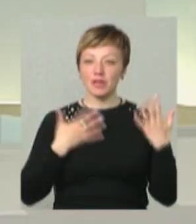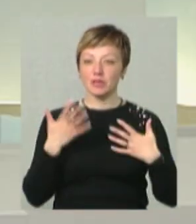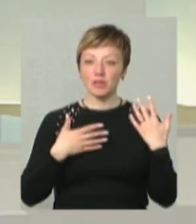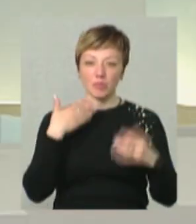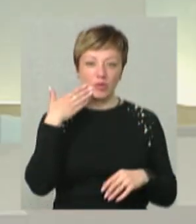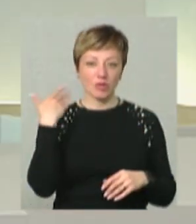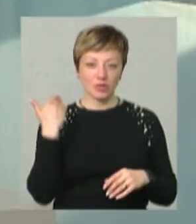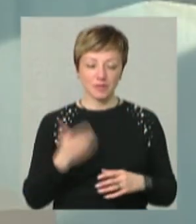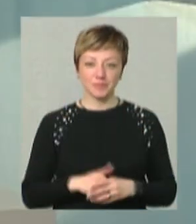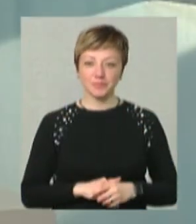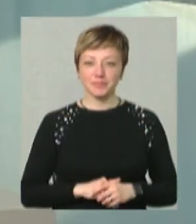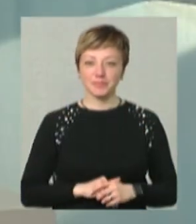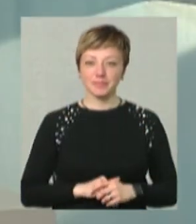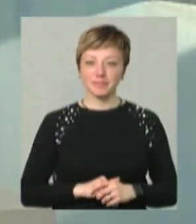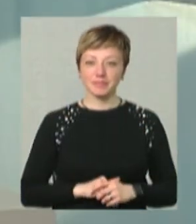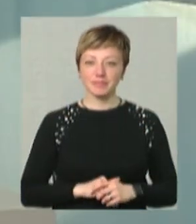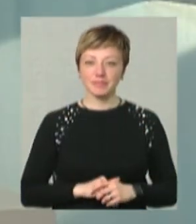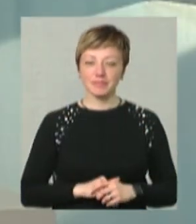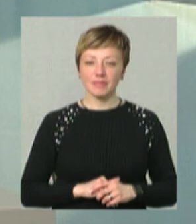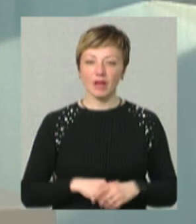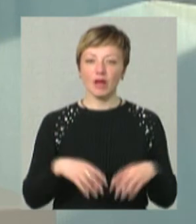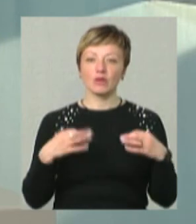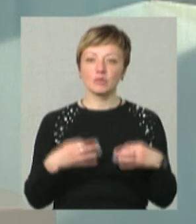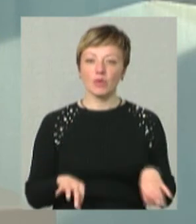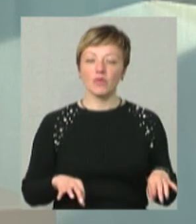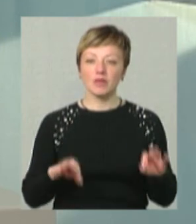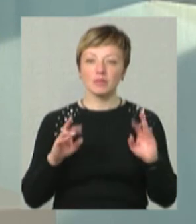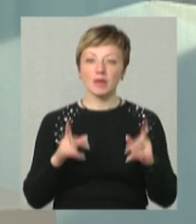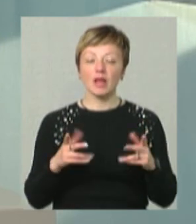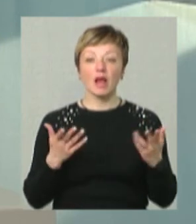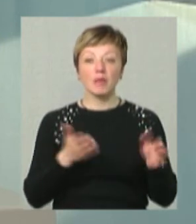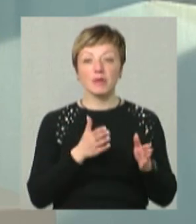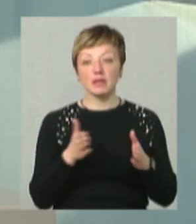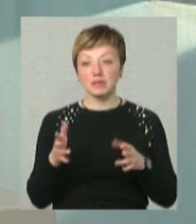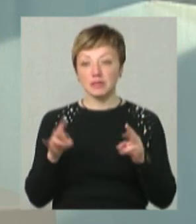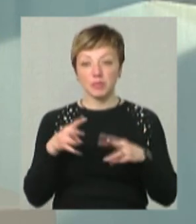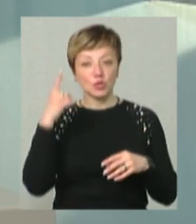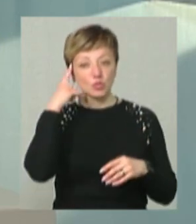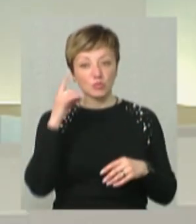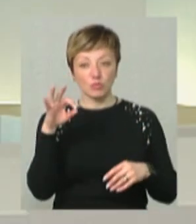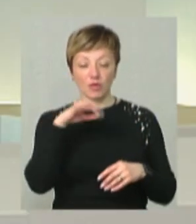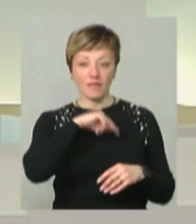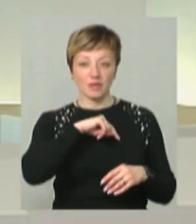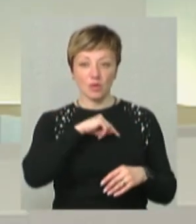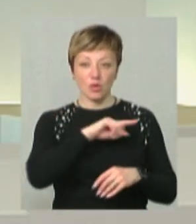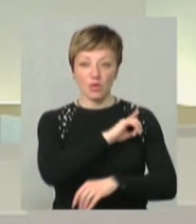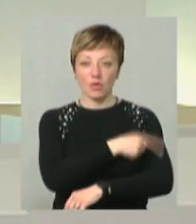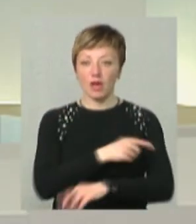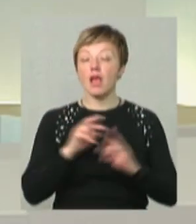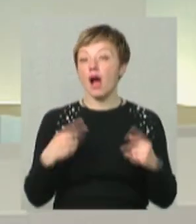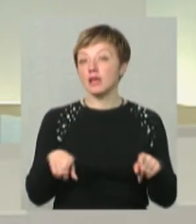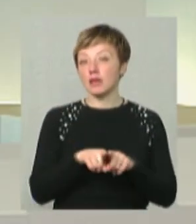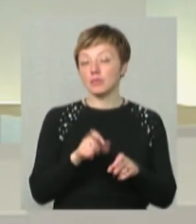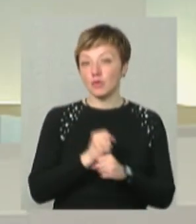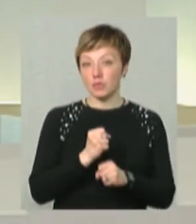є як полегшення відчула. Відчула? Значить, розблокованість, певно. Тут не треба думати про фізіологію. Як це